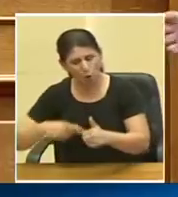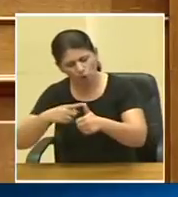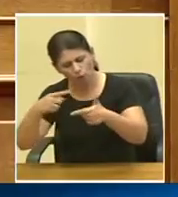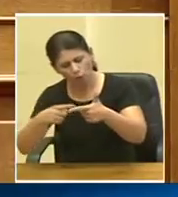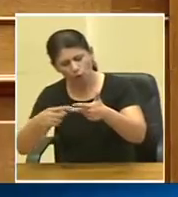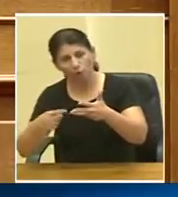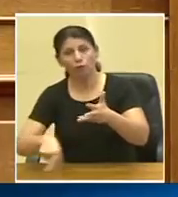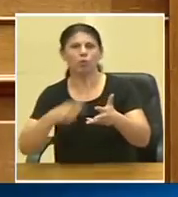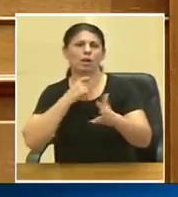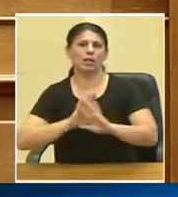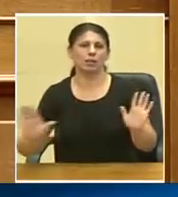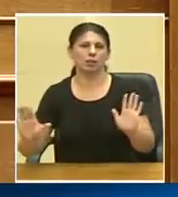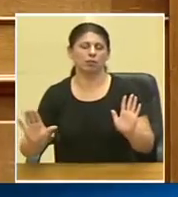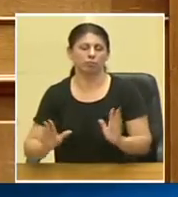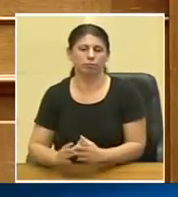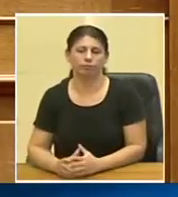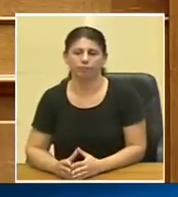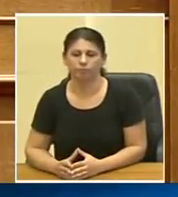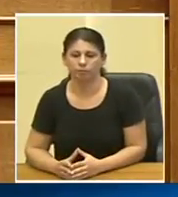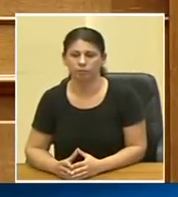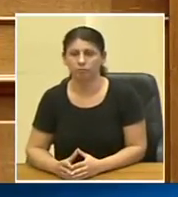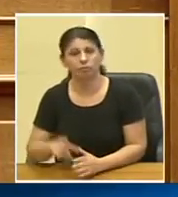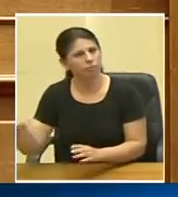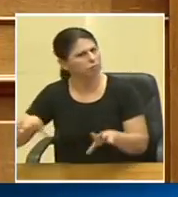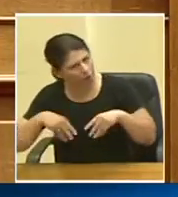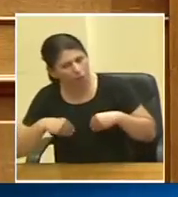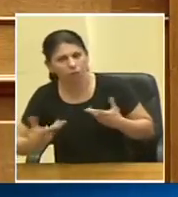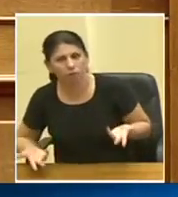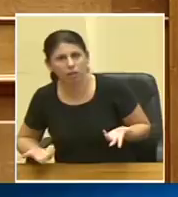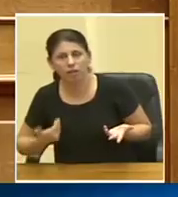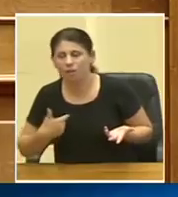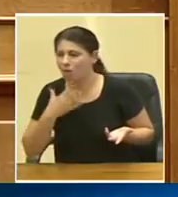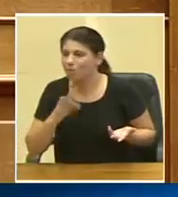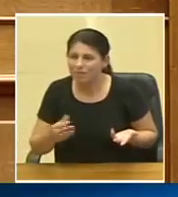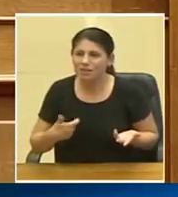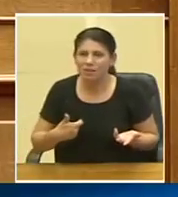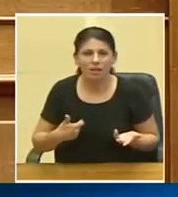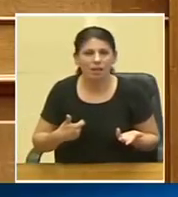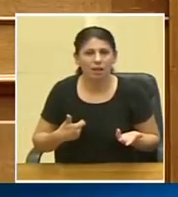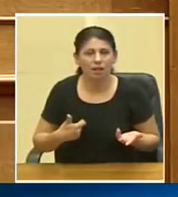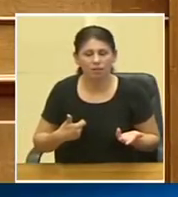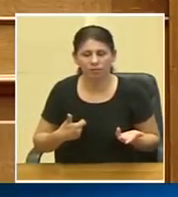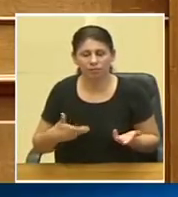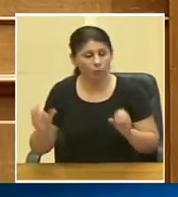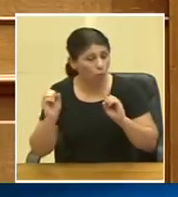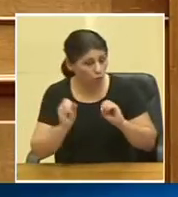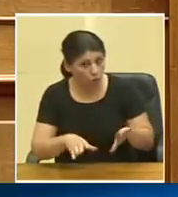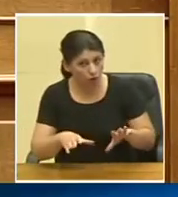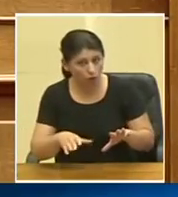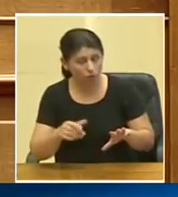στα εκπαιδευτικά προγράμματα. Και το δέχτηκαν. Γιατί εμείς λειτουργήσαμε και στο υπέδο των δωρεών